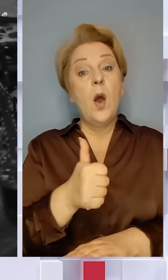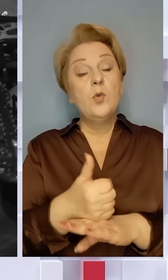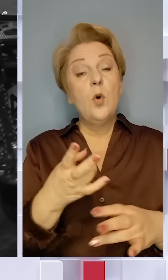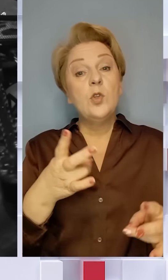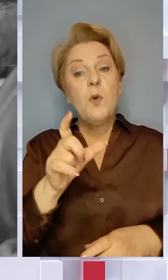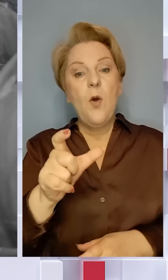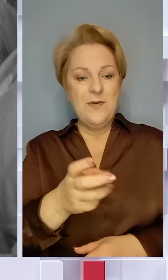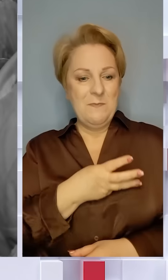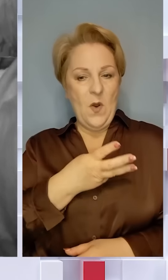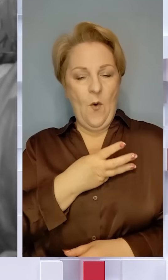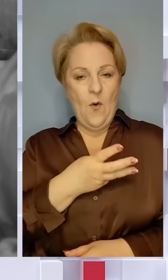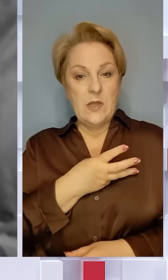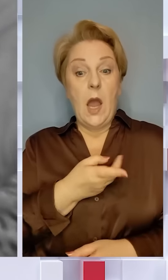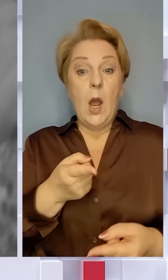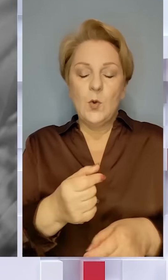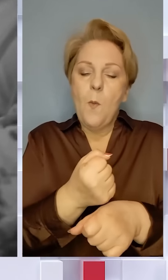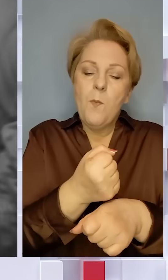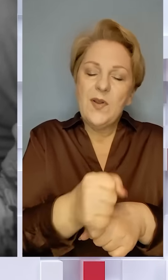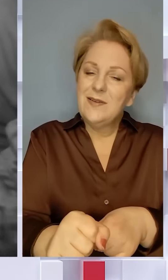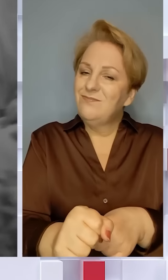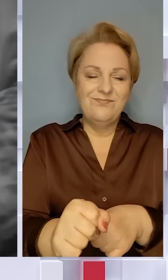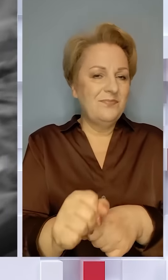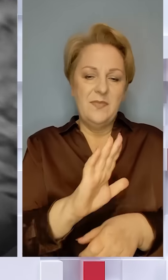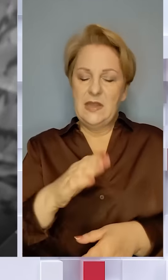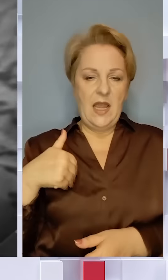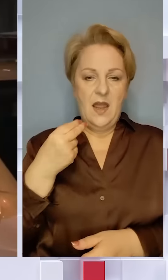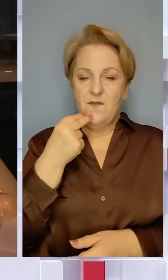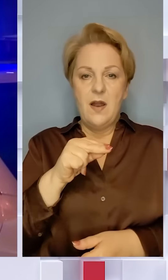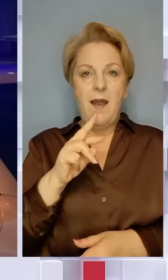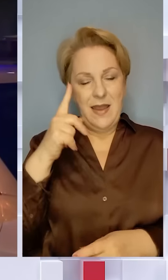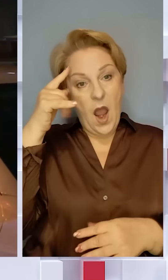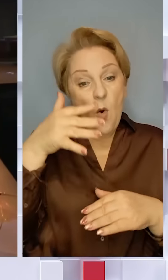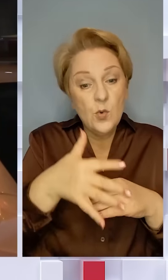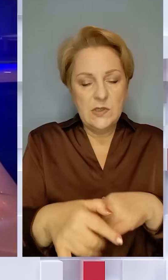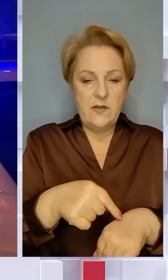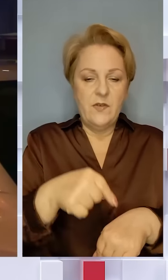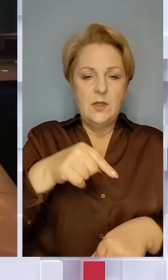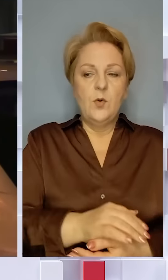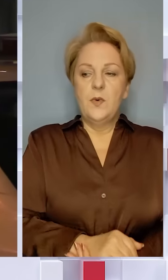потрібні люди з мотивацією. І тут примус не є таким ефективним, як усвідомленість.